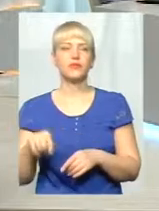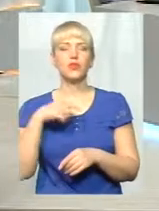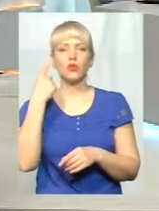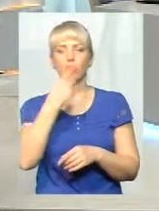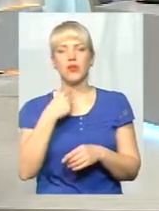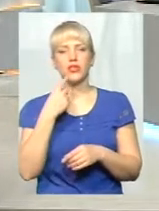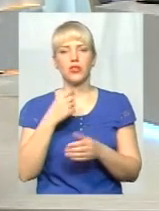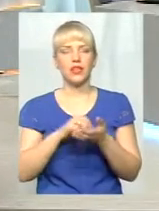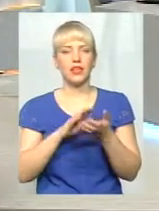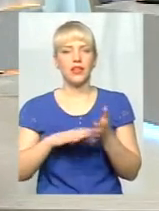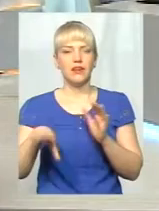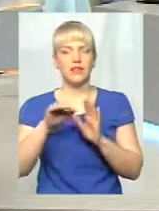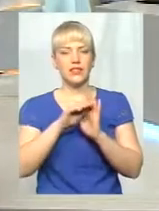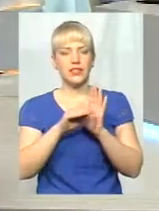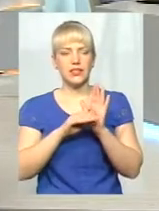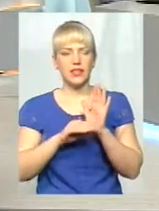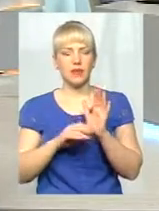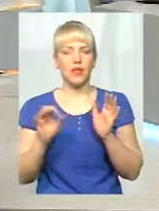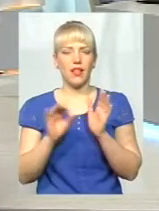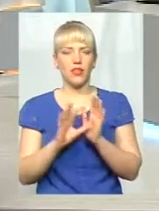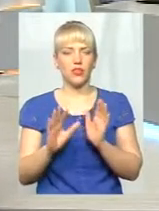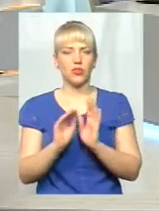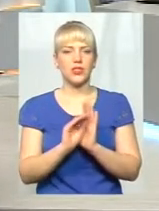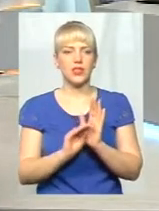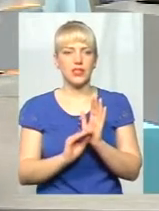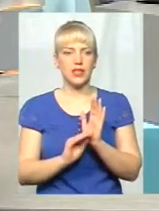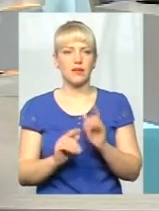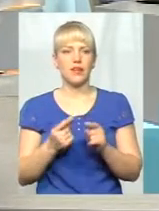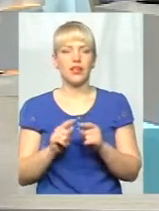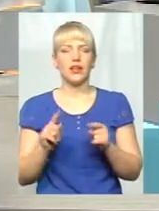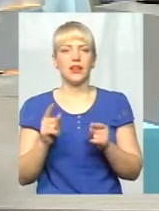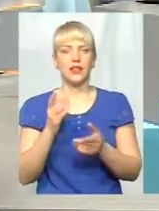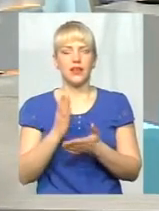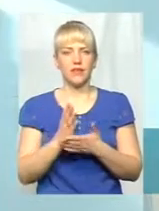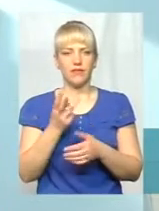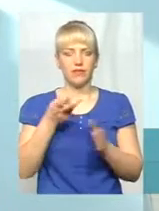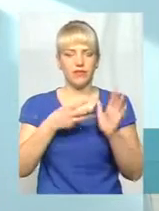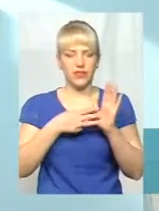Всі системи, електронна система, яка МОЗом запропонувала, їх є вісім,